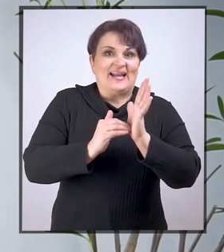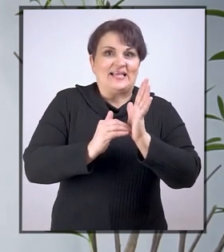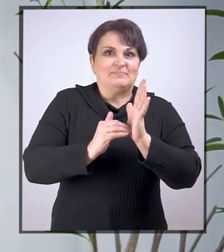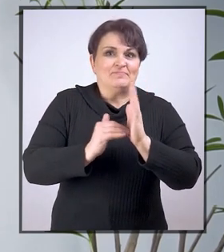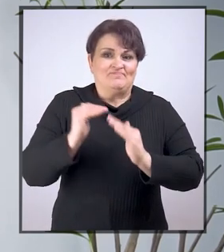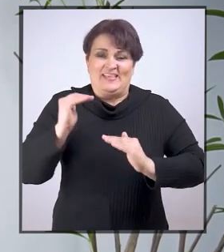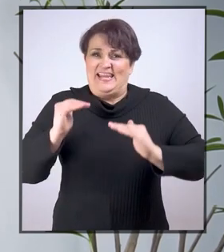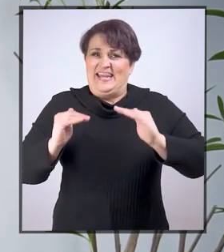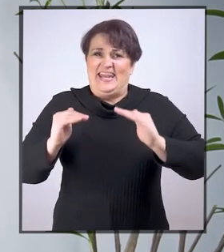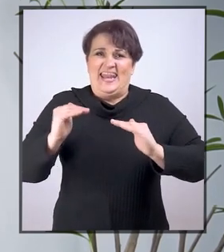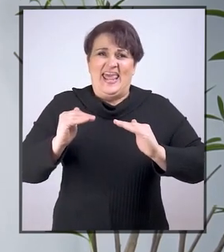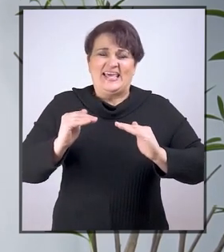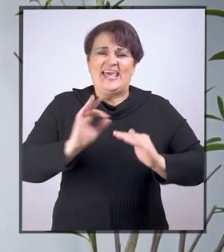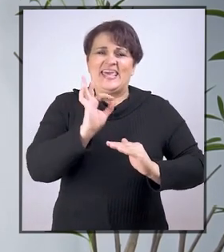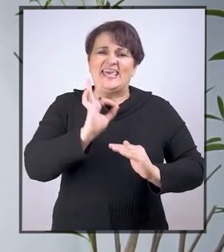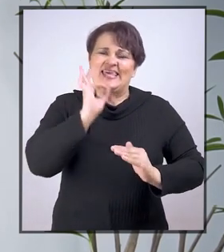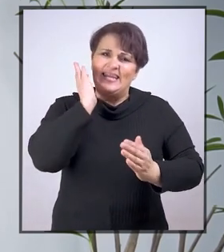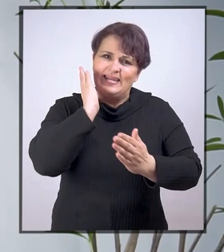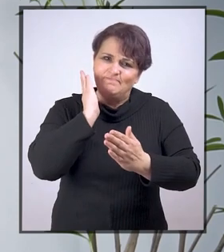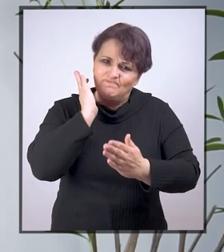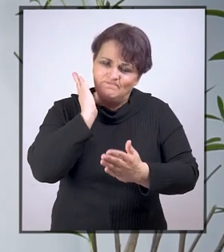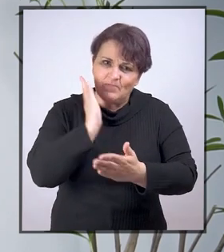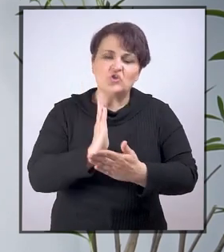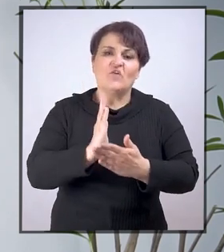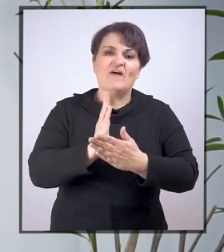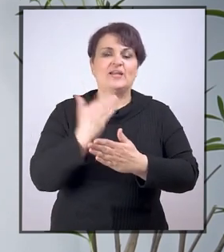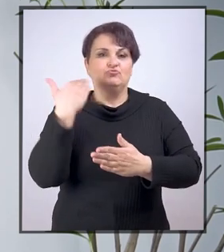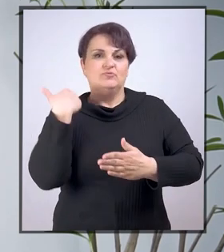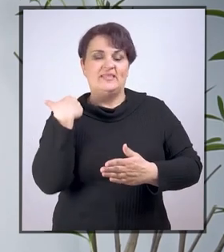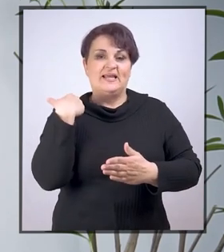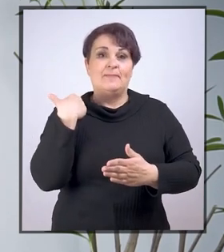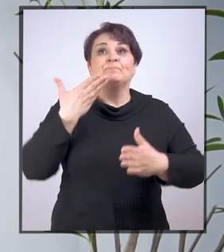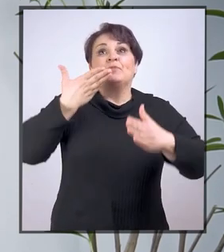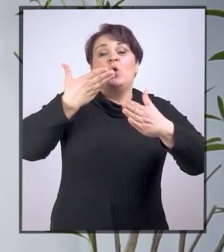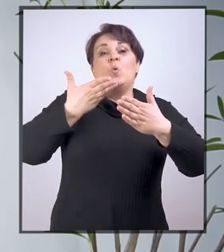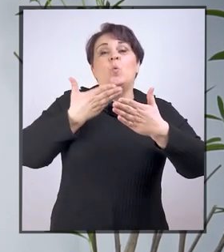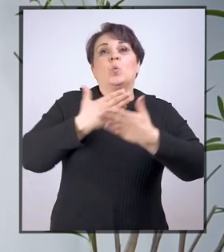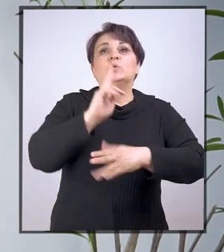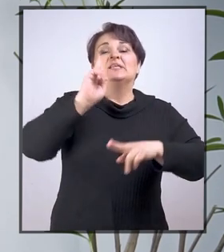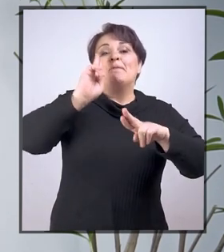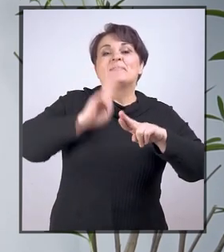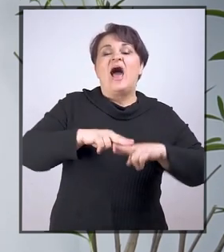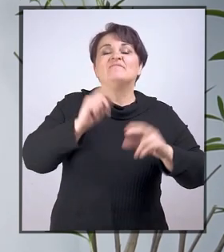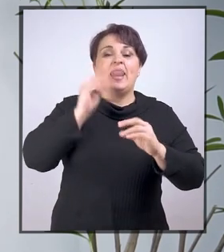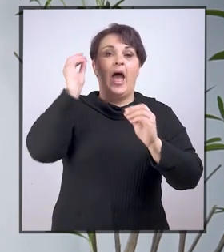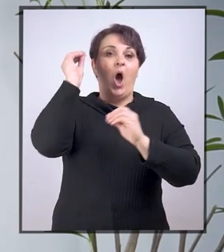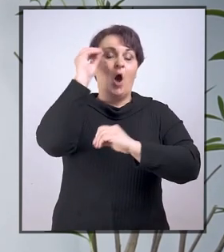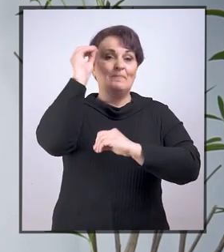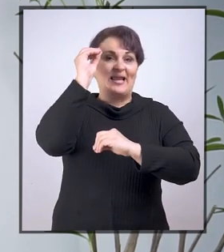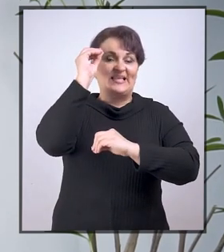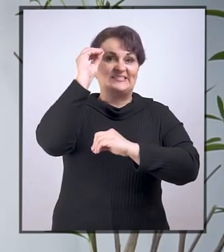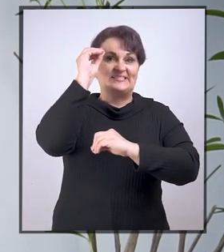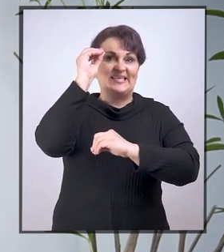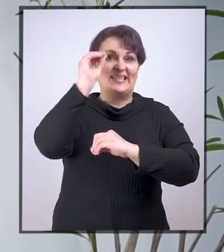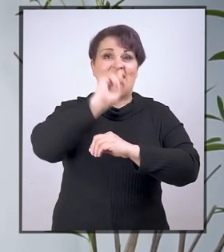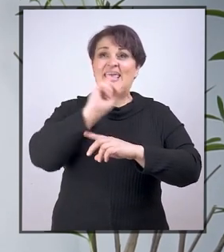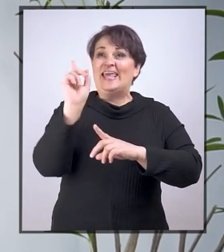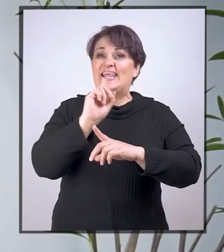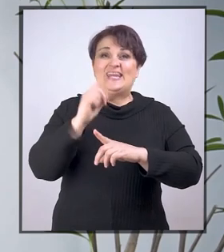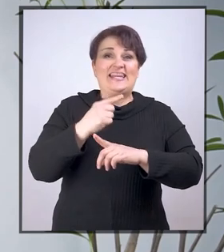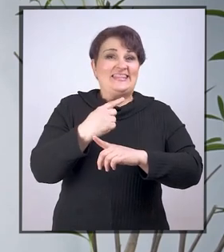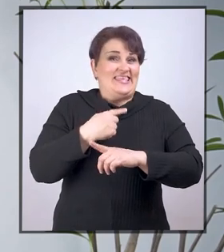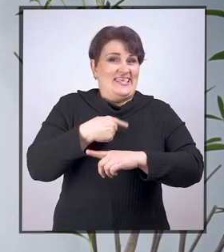nesrazmjeran i neprimjeren teret. U slučaju prava na obrazovanje niti